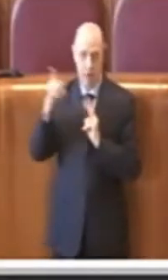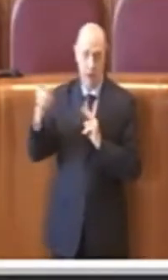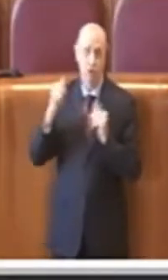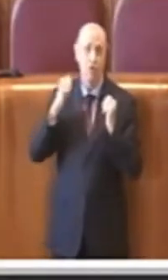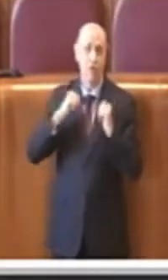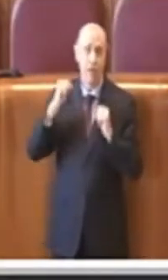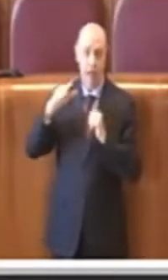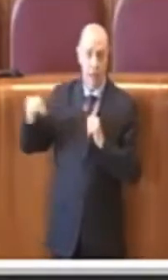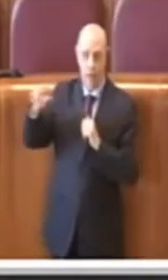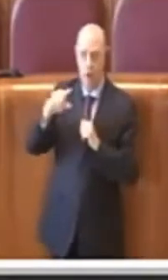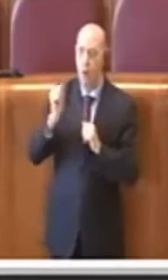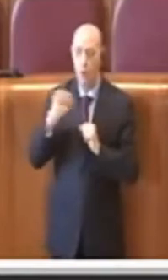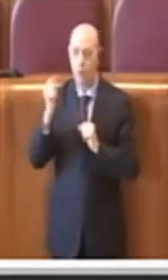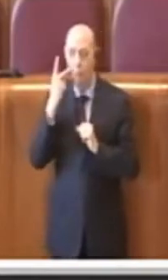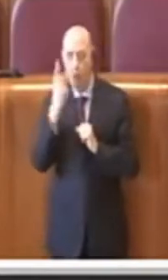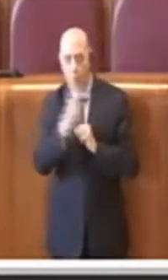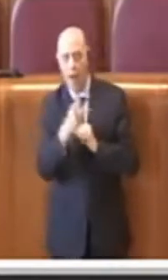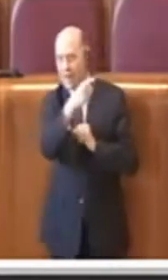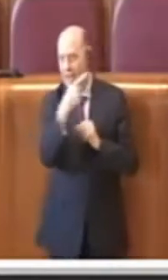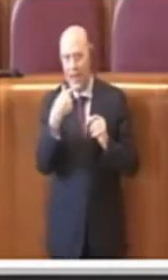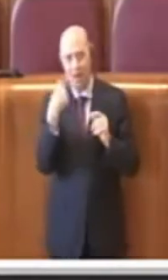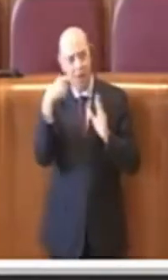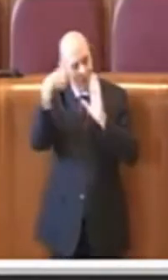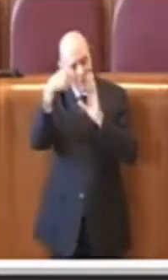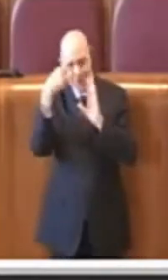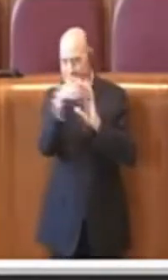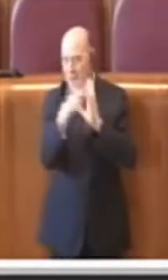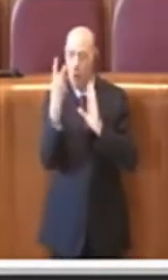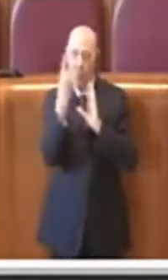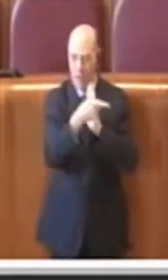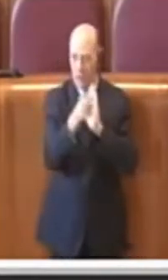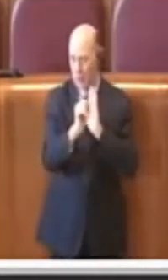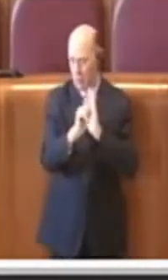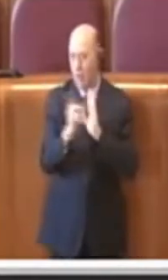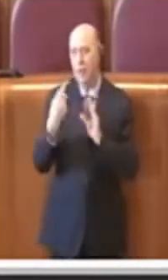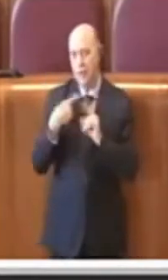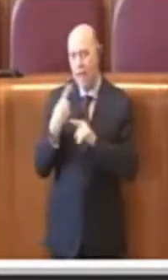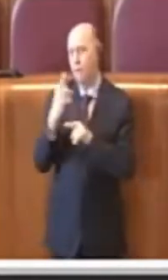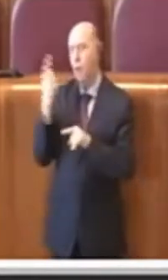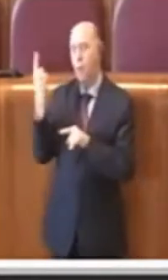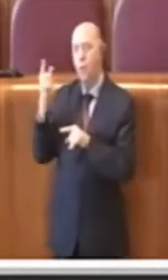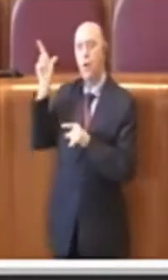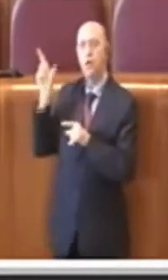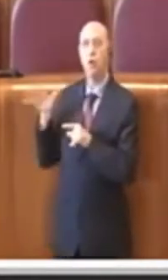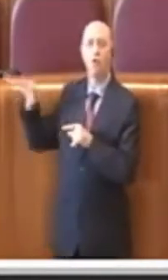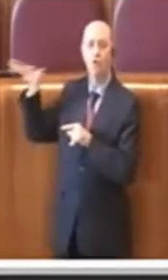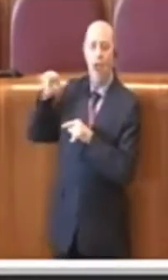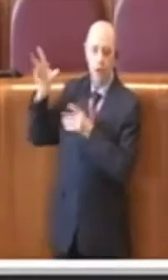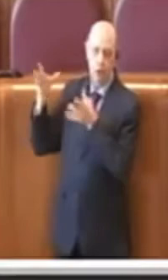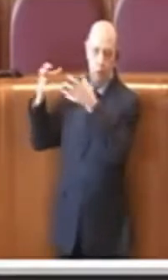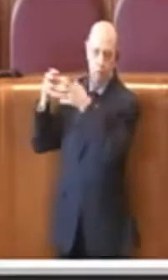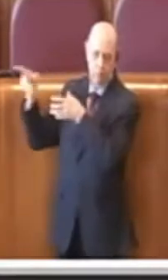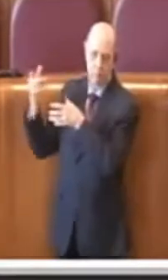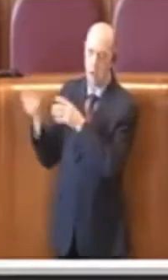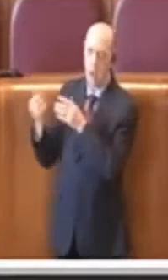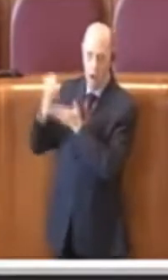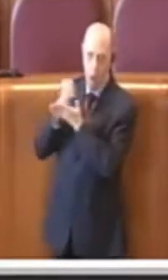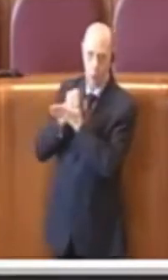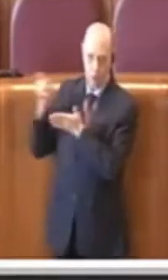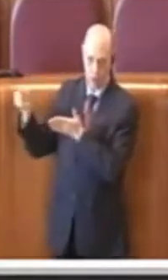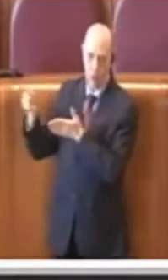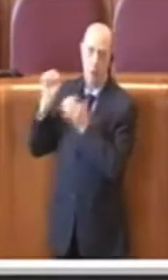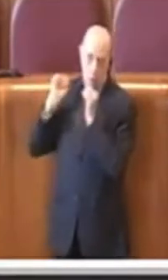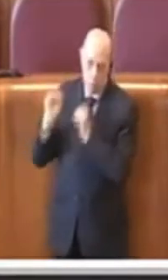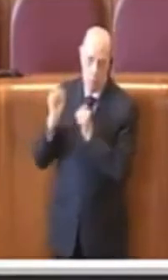guardare queste immagini, per cui ci deve essere un soggetto autorizzato che nel caso specifico può